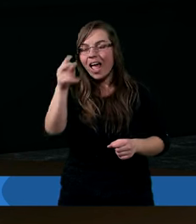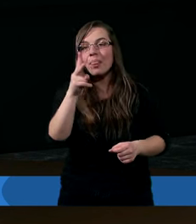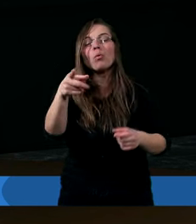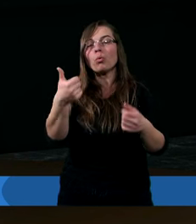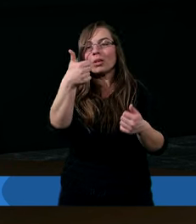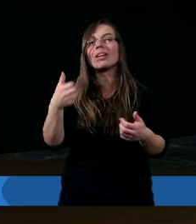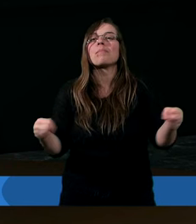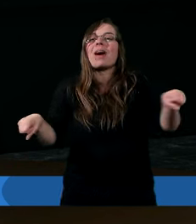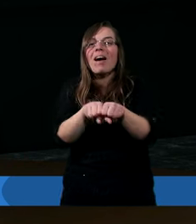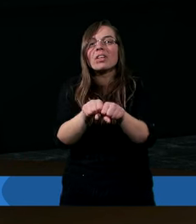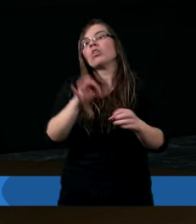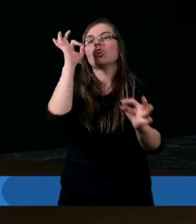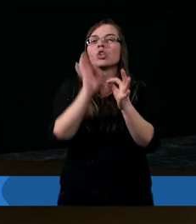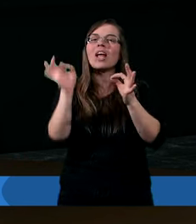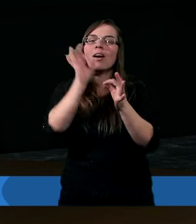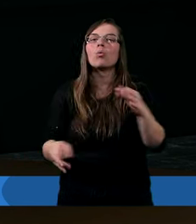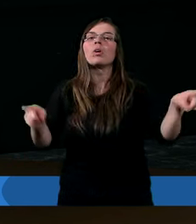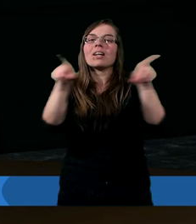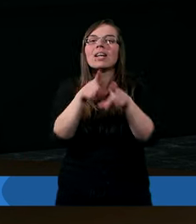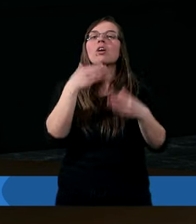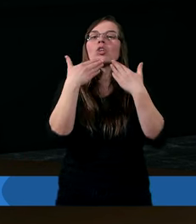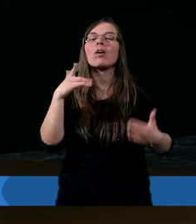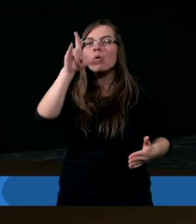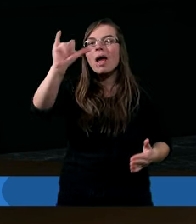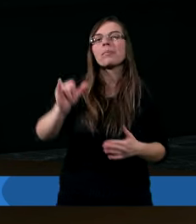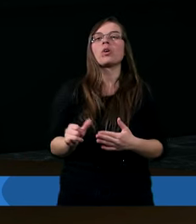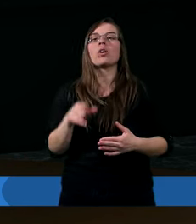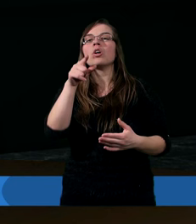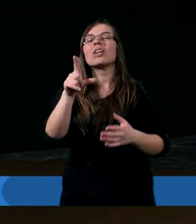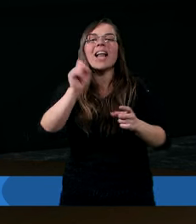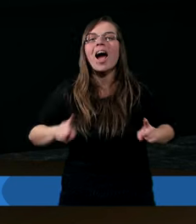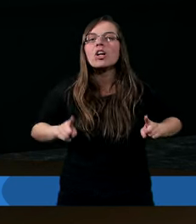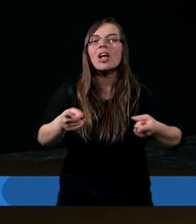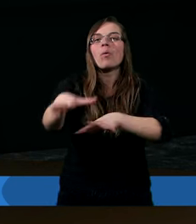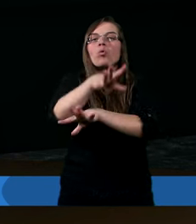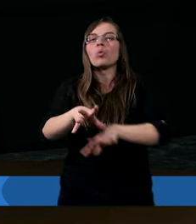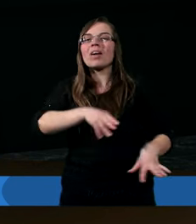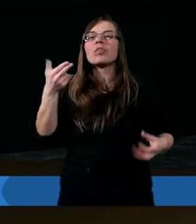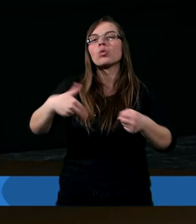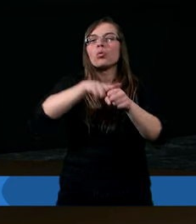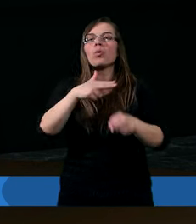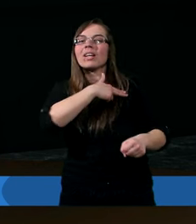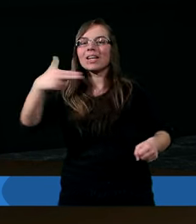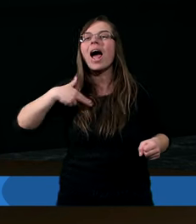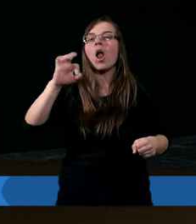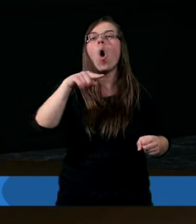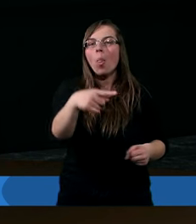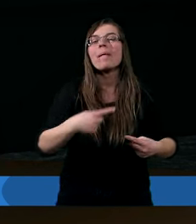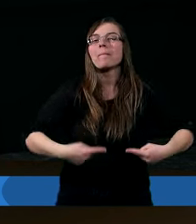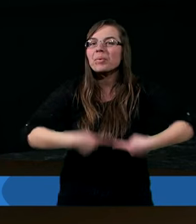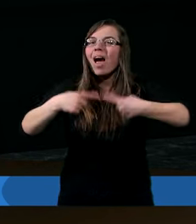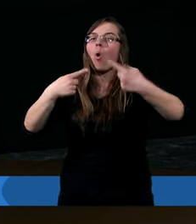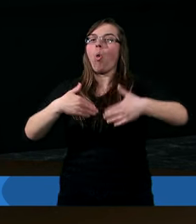sprawiedliwość, a szczególnie też dziękujemy Ci za dzieło Ducha Świętego, który nas o tym